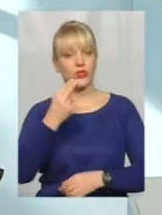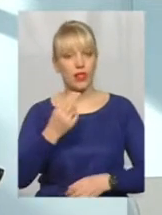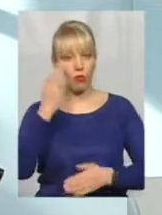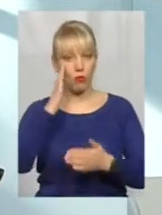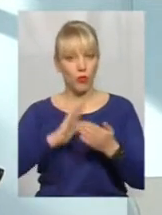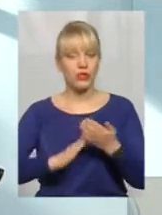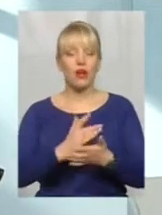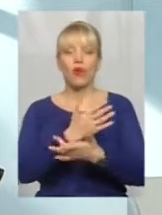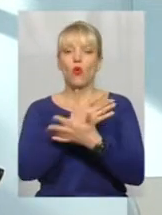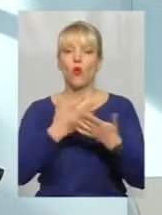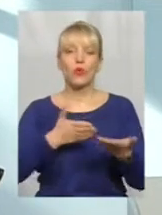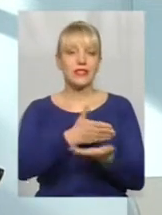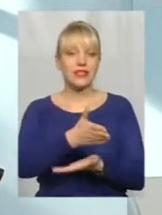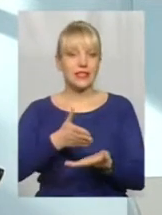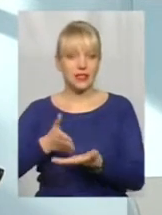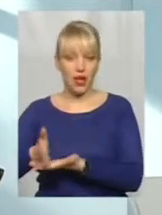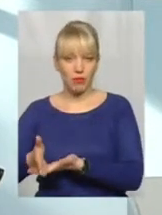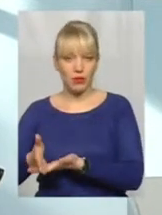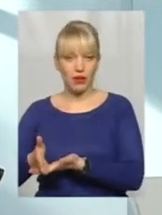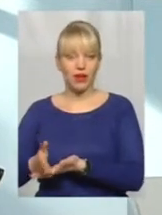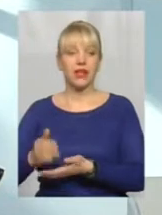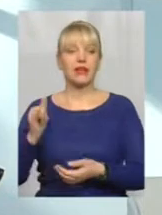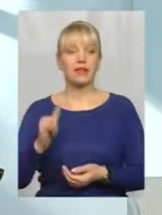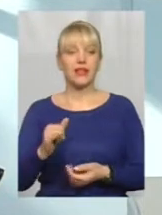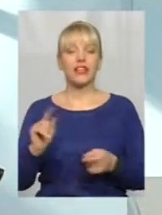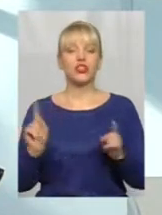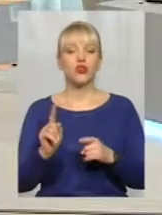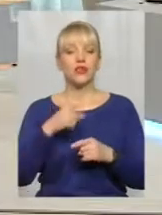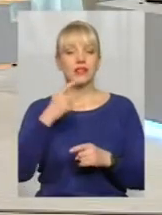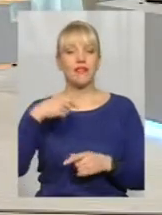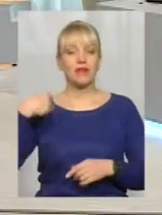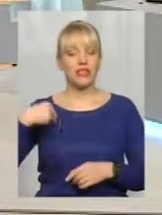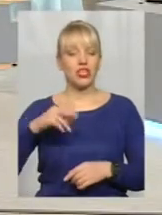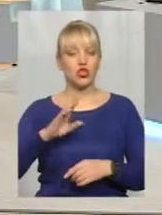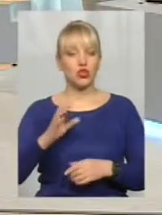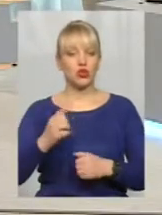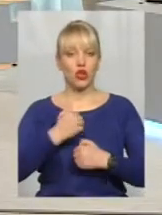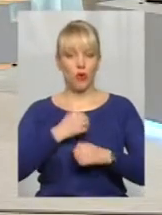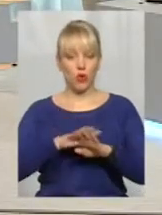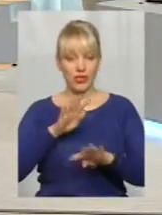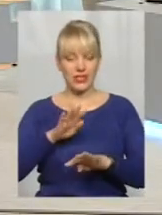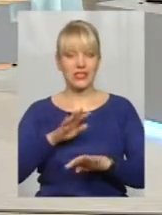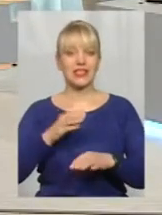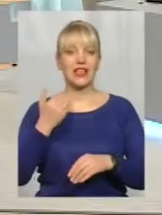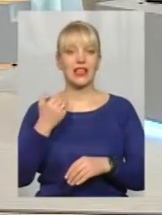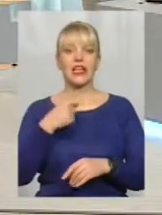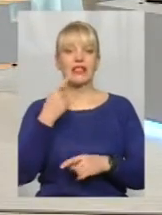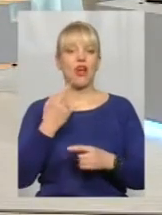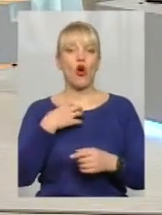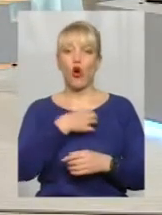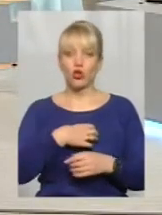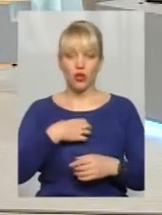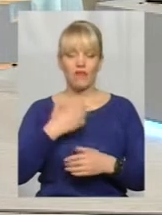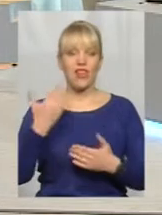усіх напрямках. І те, що президент казав, що Збройні сили – це його основна турбота, це